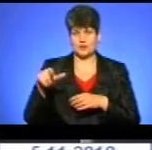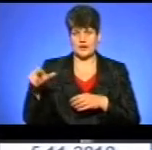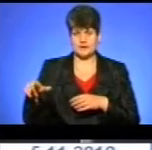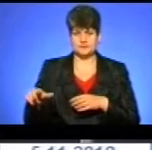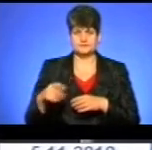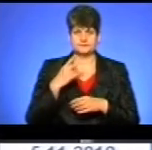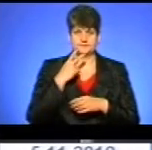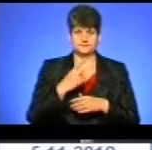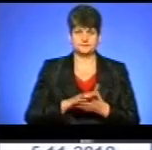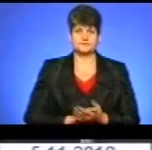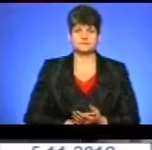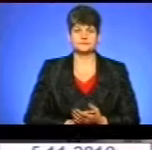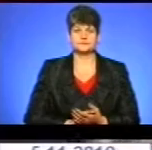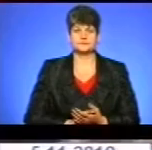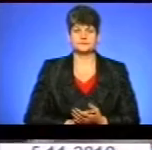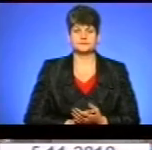Журавель передбувала на події.